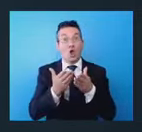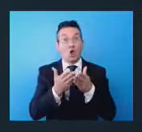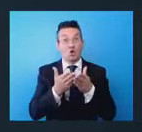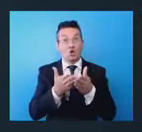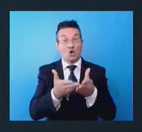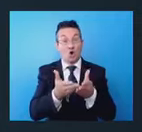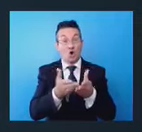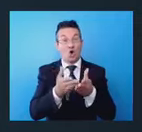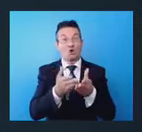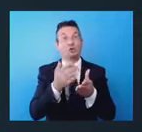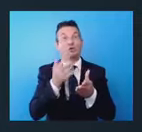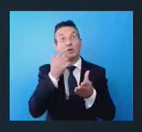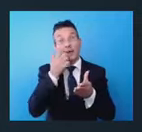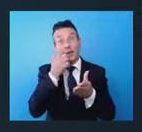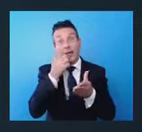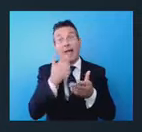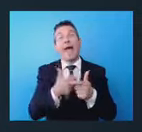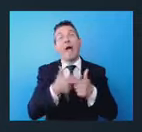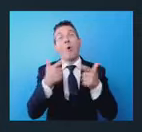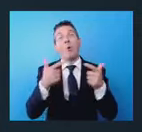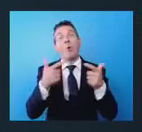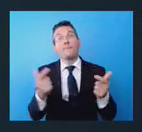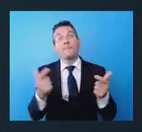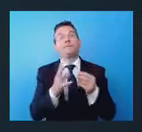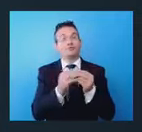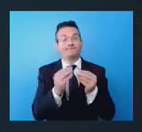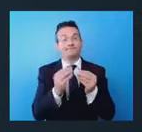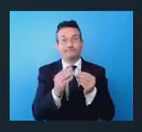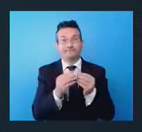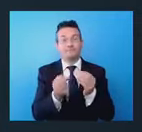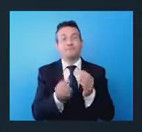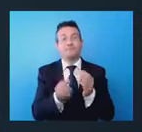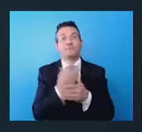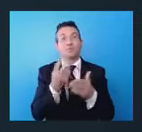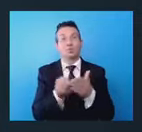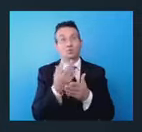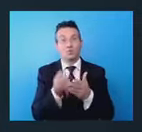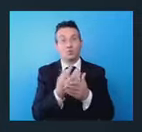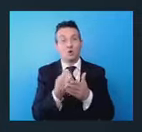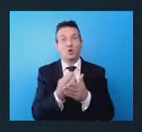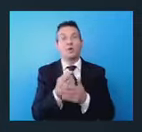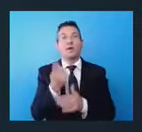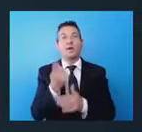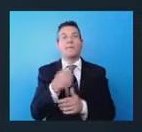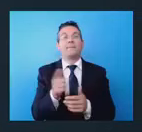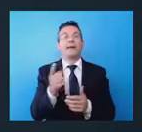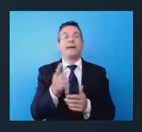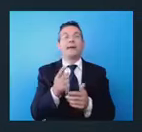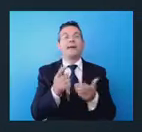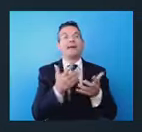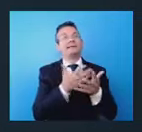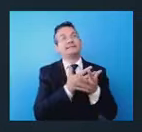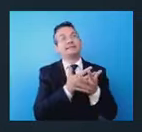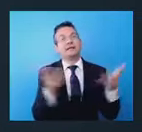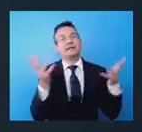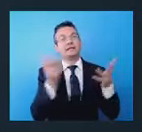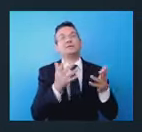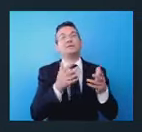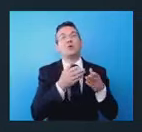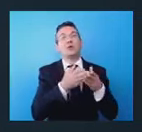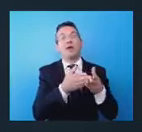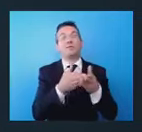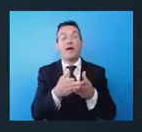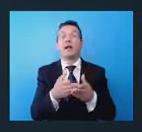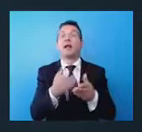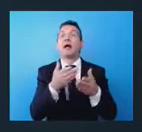dimensioni di queste imbarcazioni, trattasi appunto del gigantismo navale. Sono imbarcazioni più grandi, più